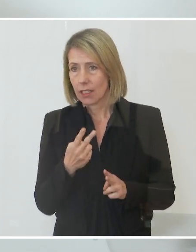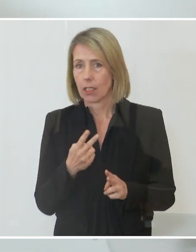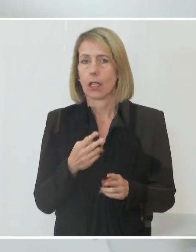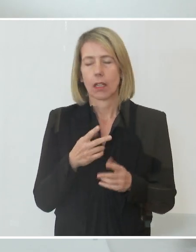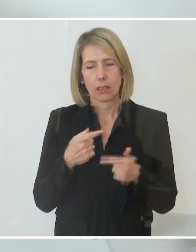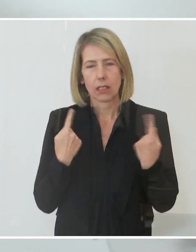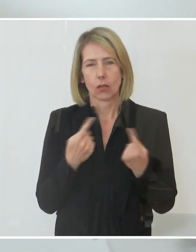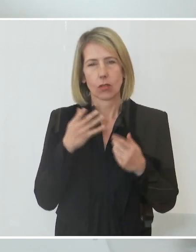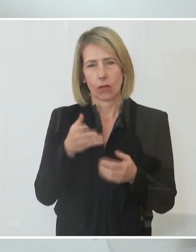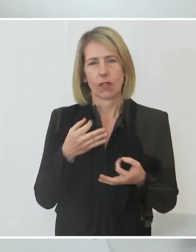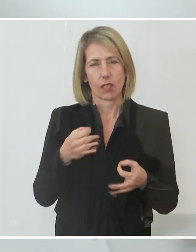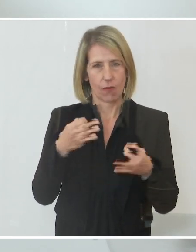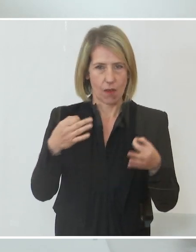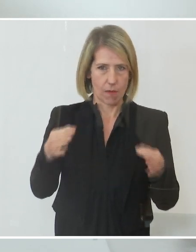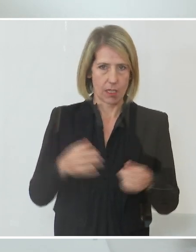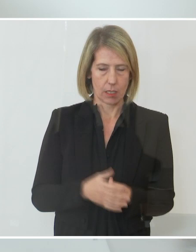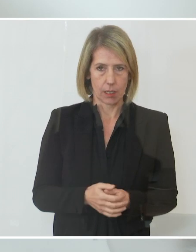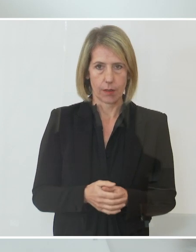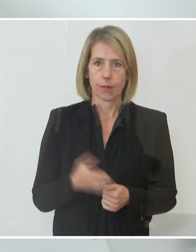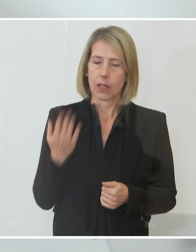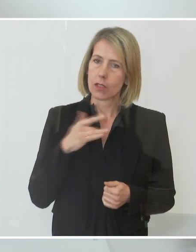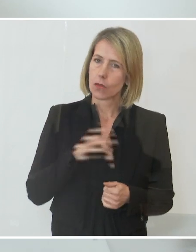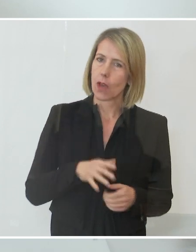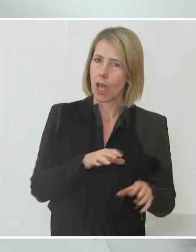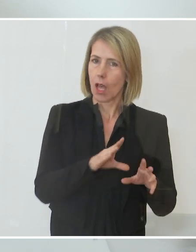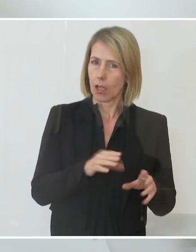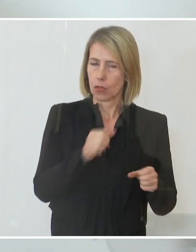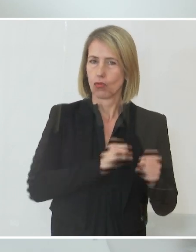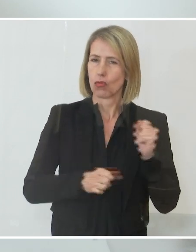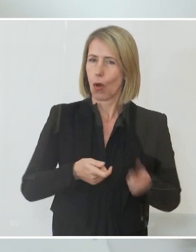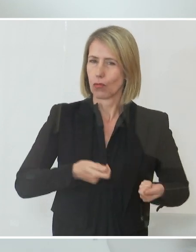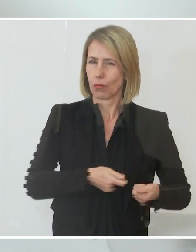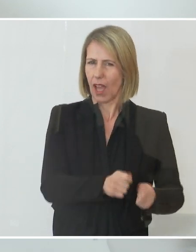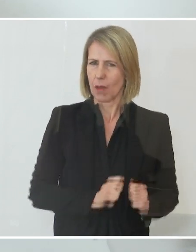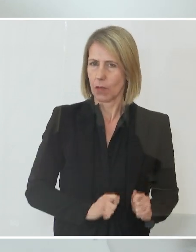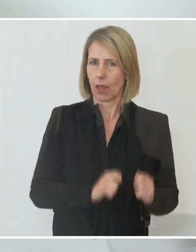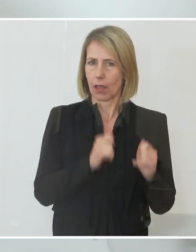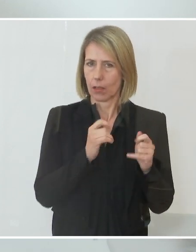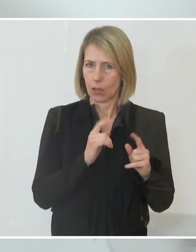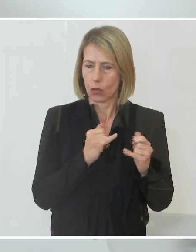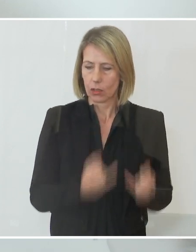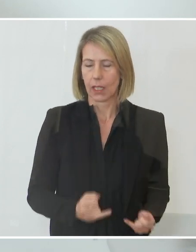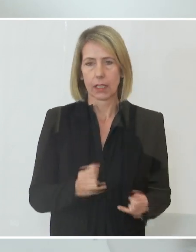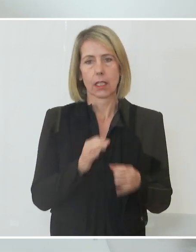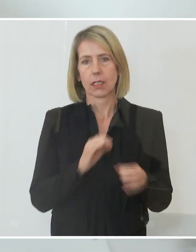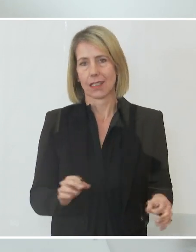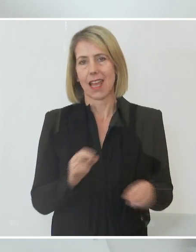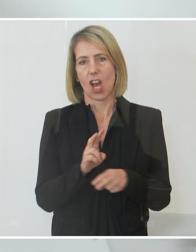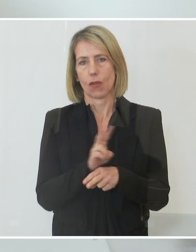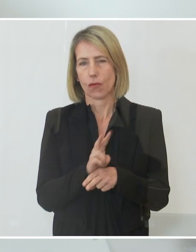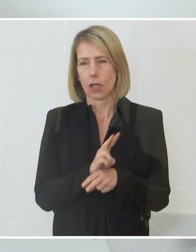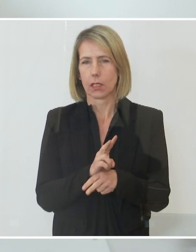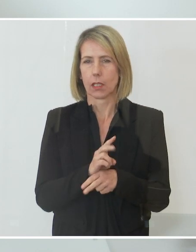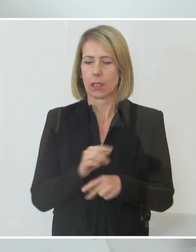die Notbremse gezogen und jetzt gilt es mit aller notwendigen Besonnenheit, die nächsten